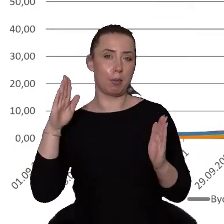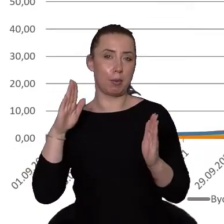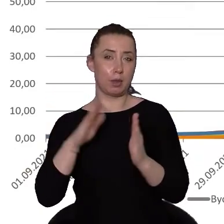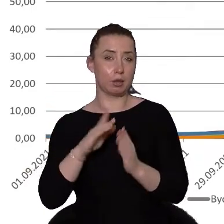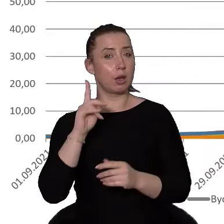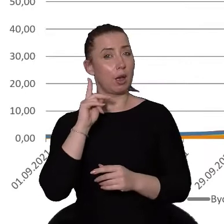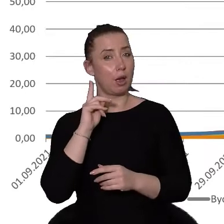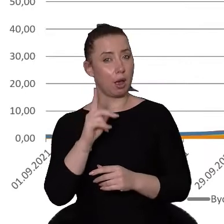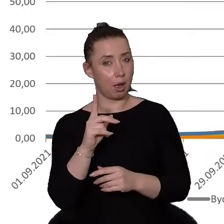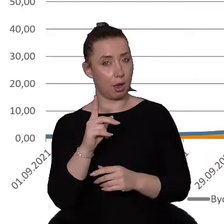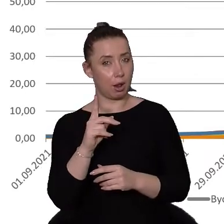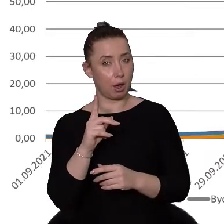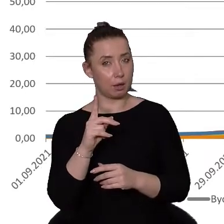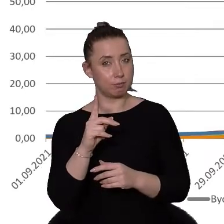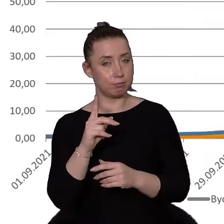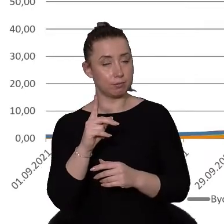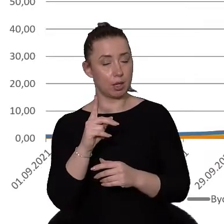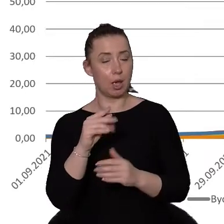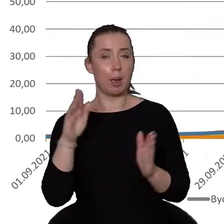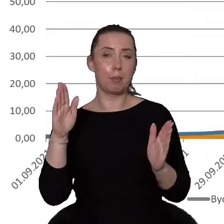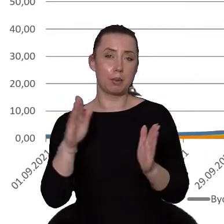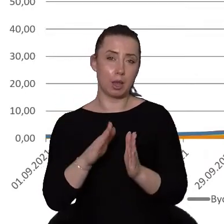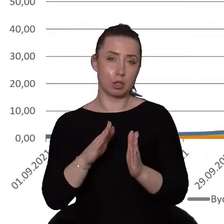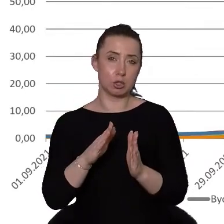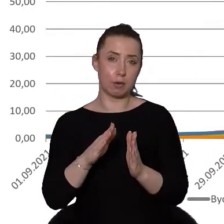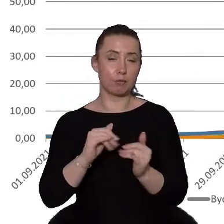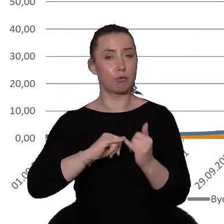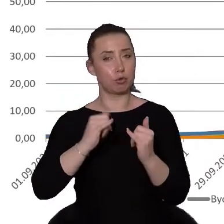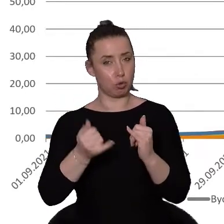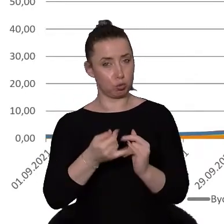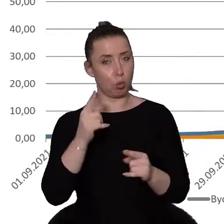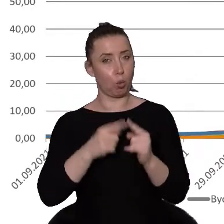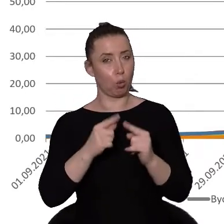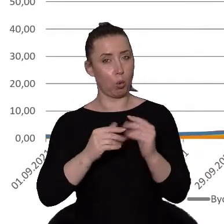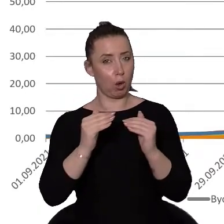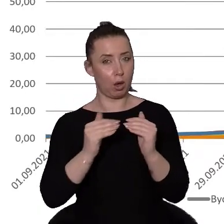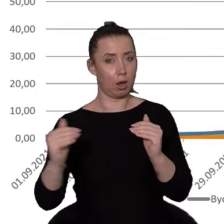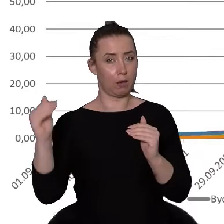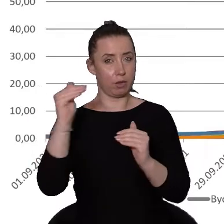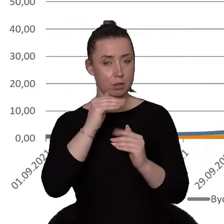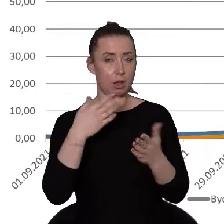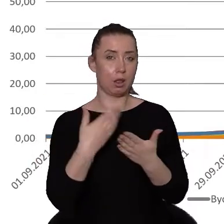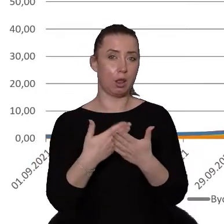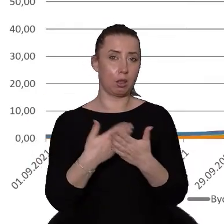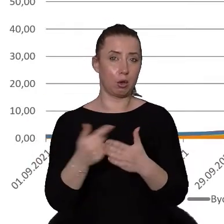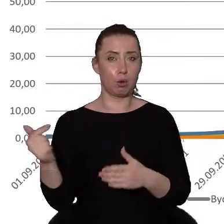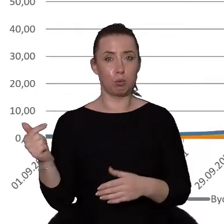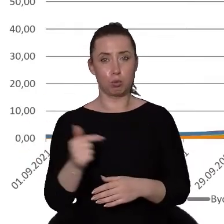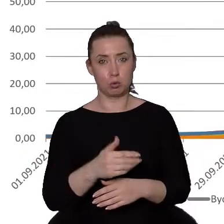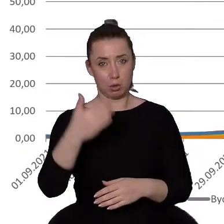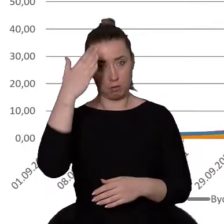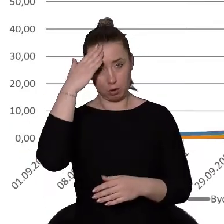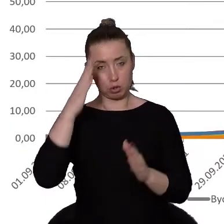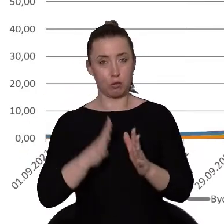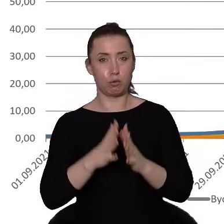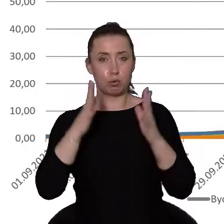jednak niższa niż średnia w Toruniu. A więc tutaj także ciągle musimy mieć świadomość, że w dużych